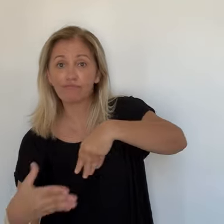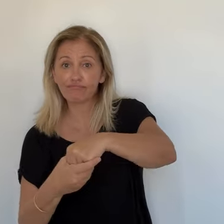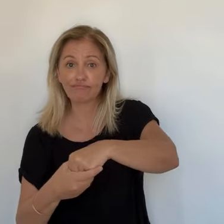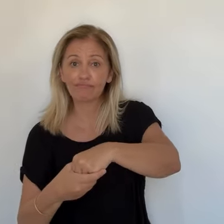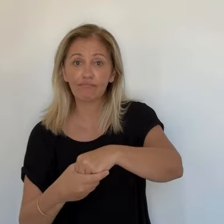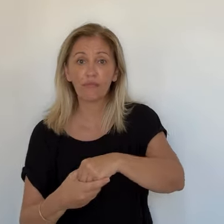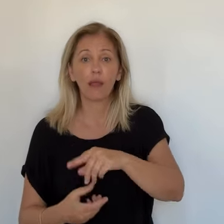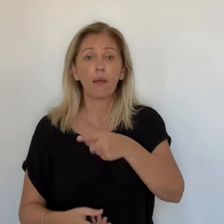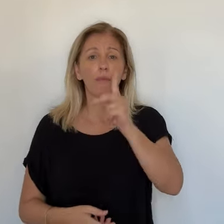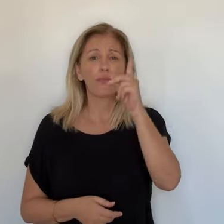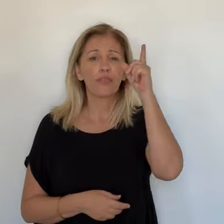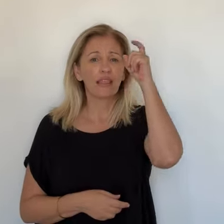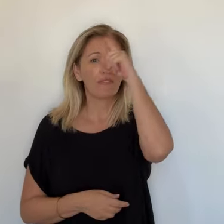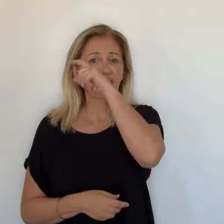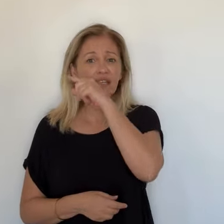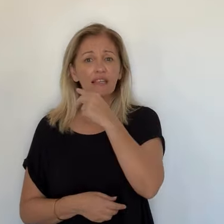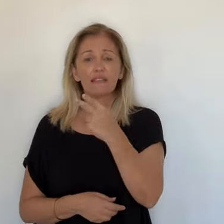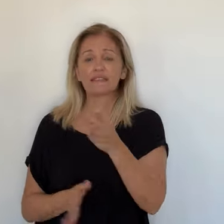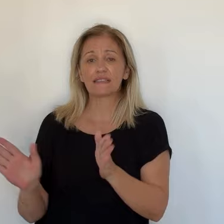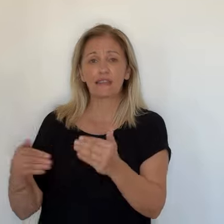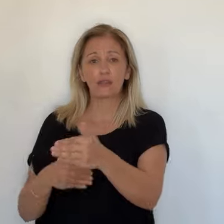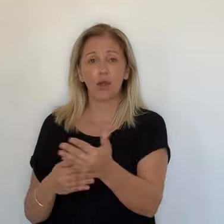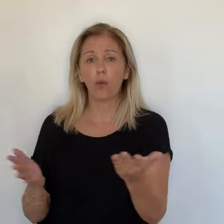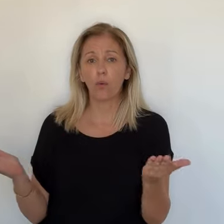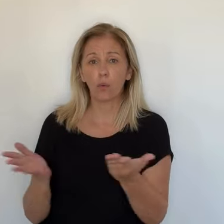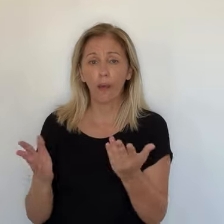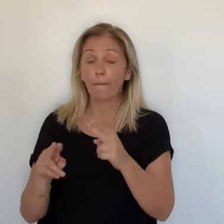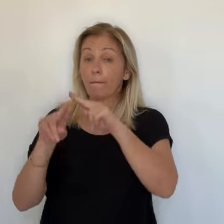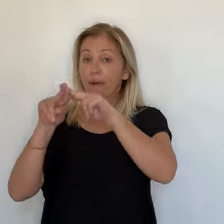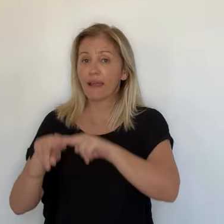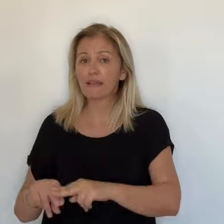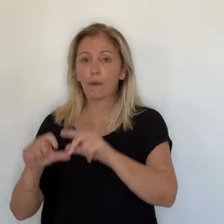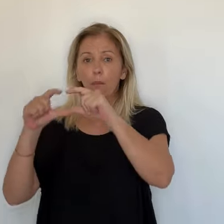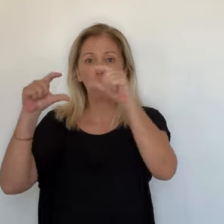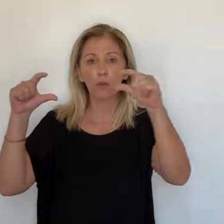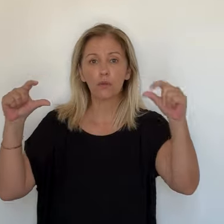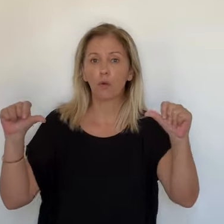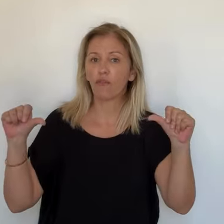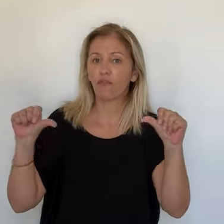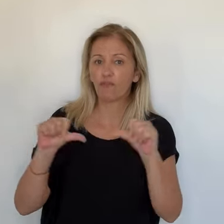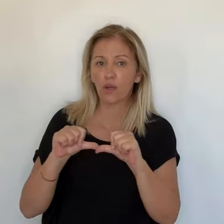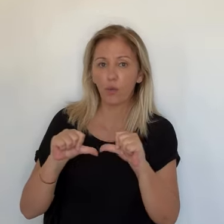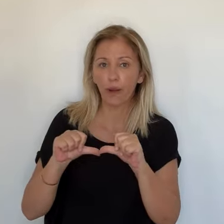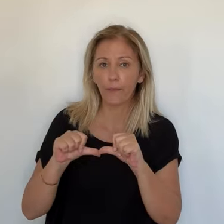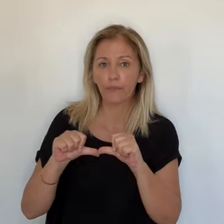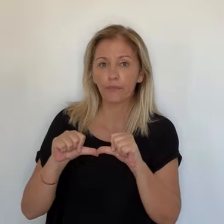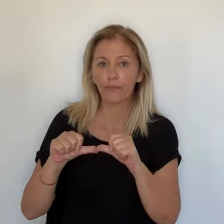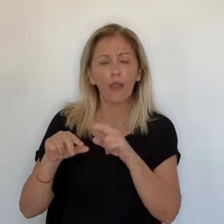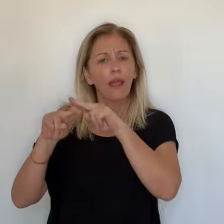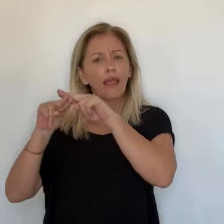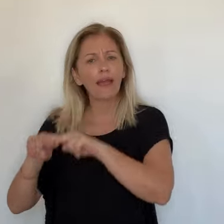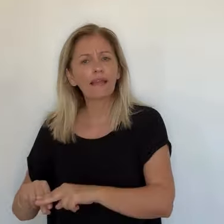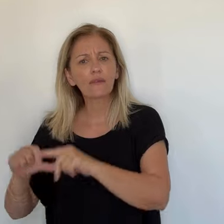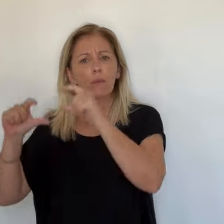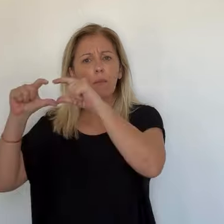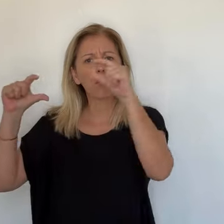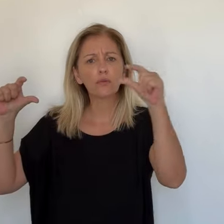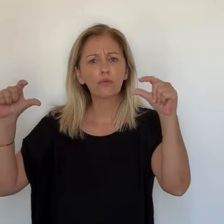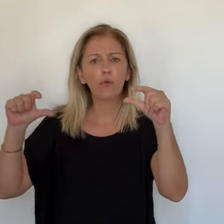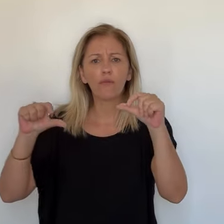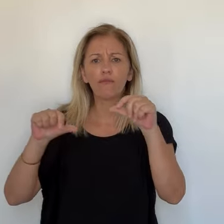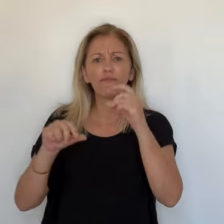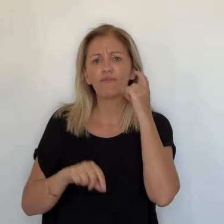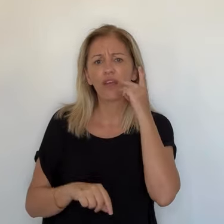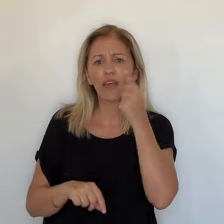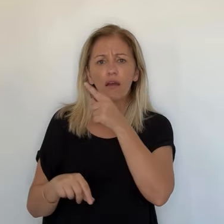issue à ce qui n'est pas exploitable. Et après le reste, le refus complet,'est-ce vous en faites ? Après ça, ça part principalement, on essaye de travailler